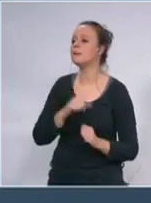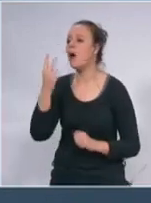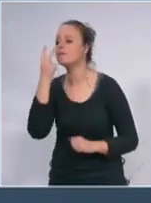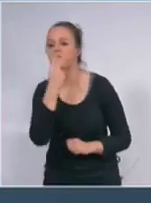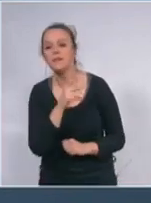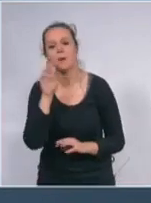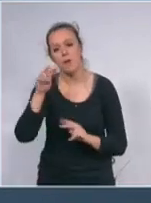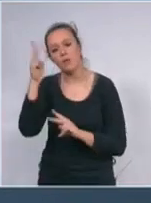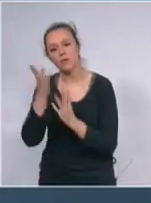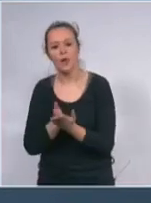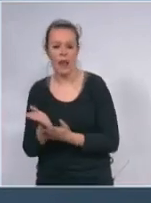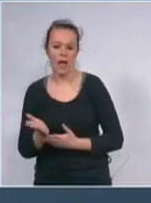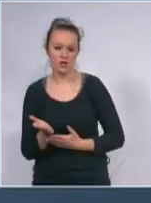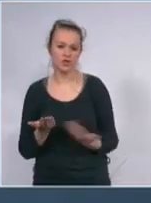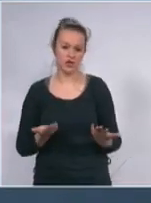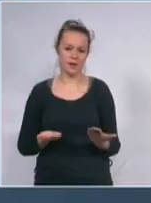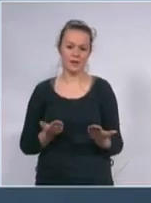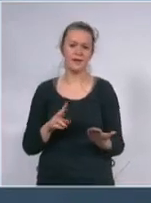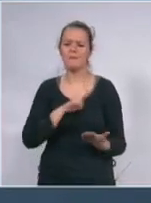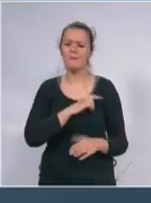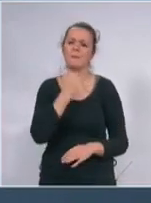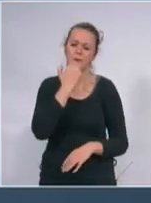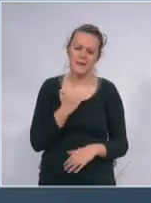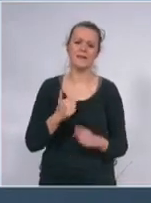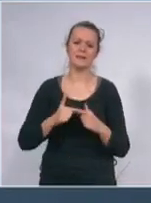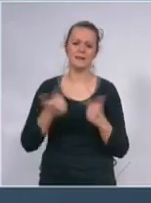i ne to golim okom imamo precizne metode